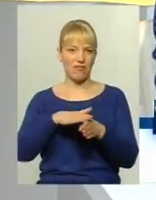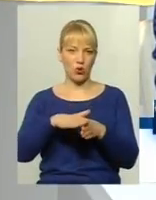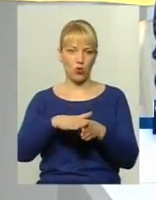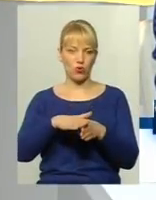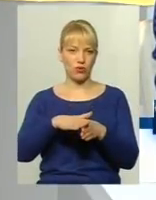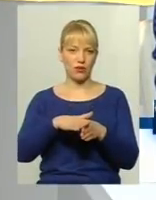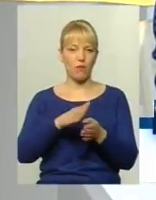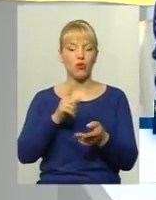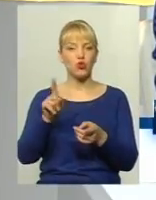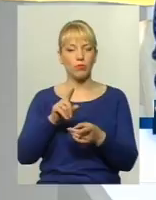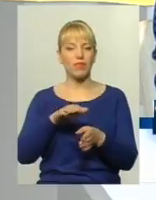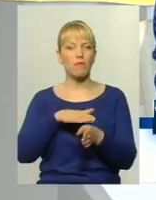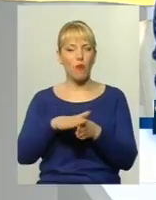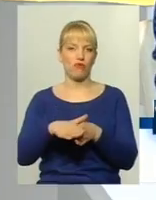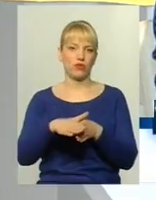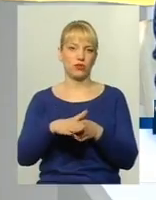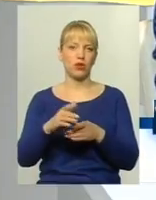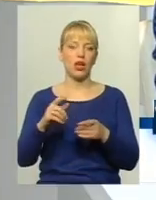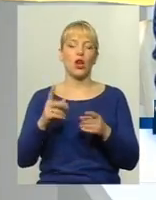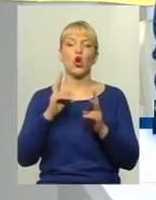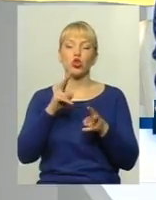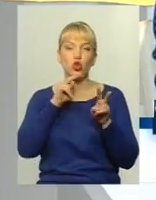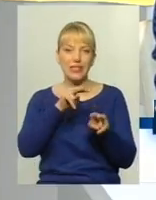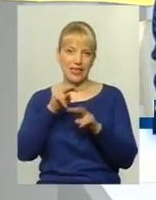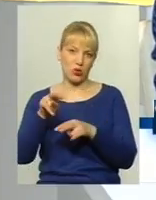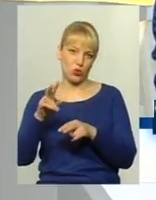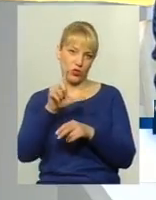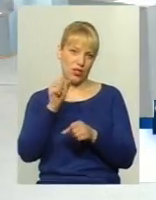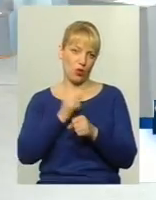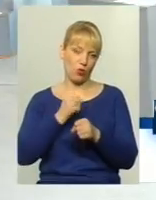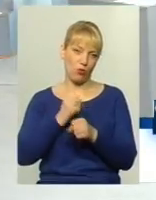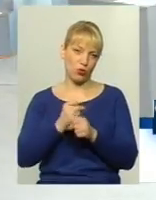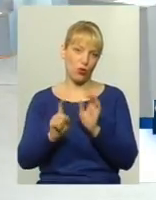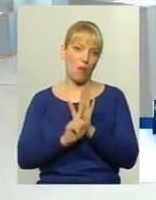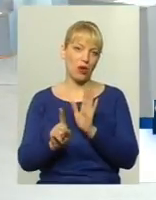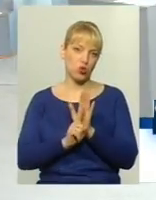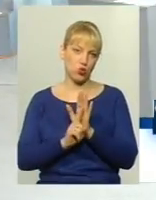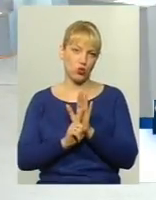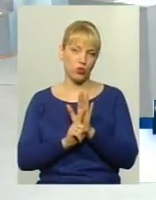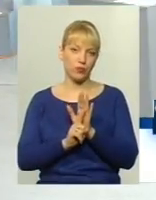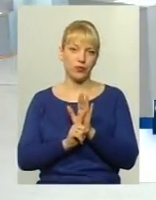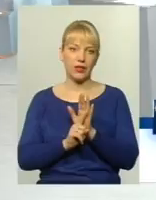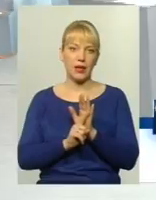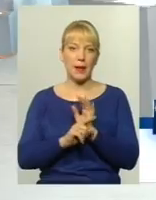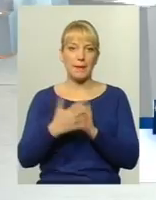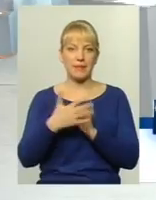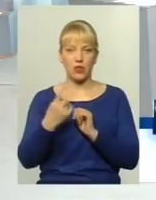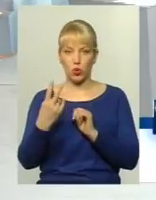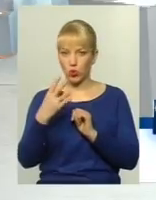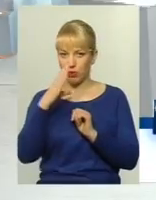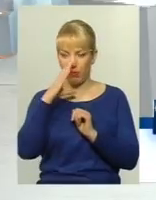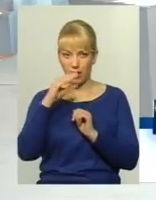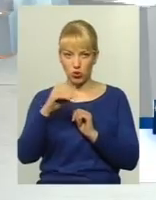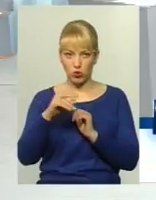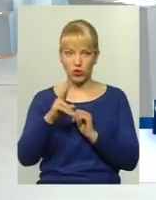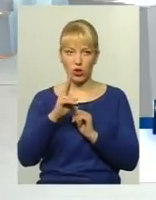Ніколи. Хто за цим слідкує? Взагалі, хтось слідкує за роботи у маршруту? Значить, 52-й маршрут, який